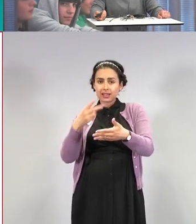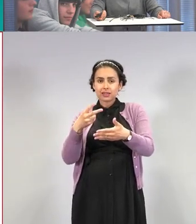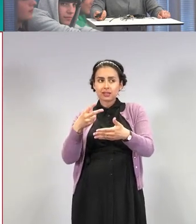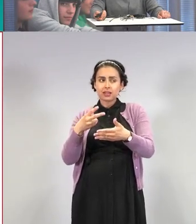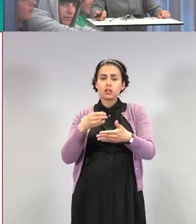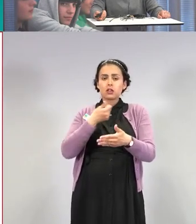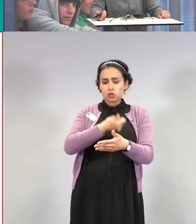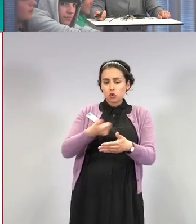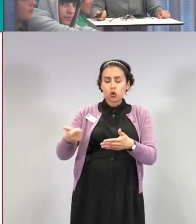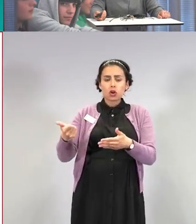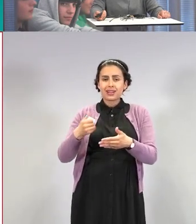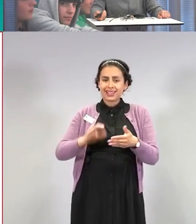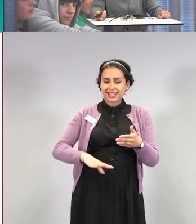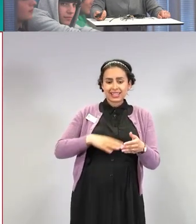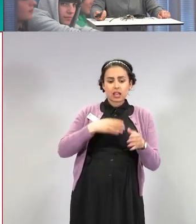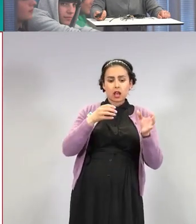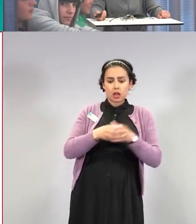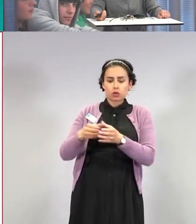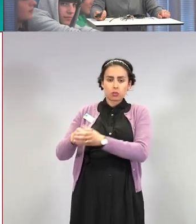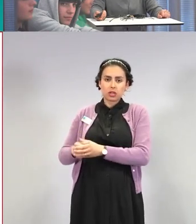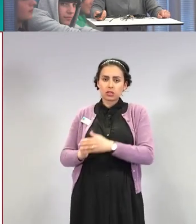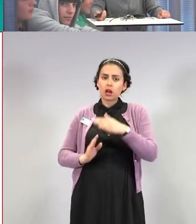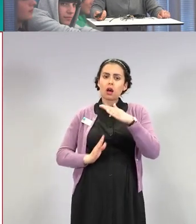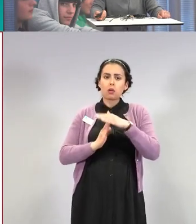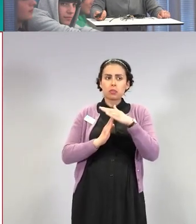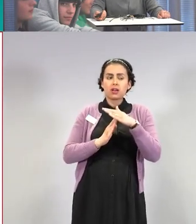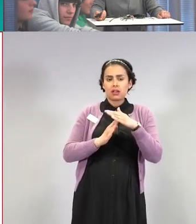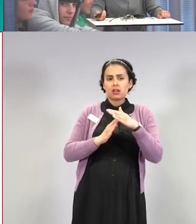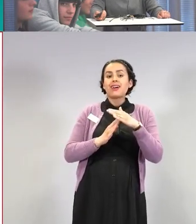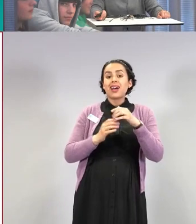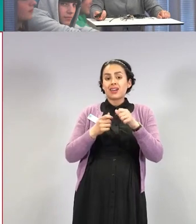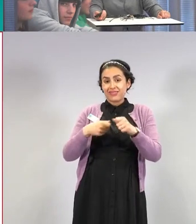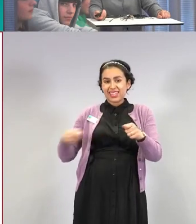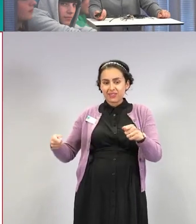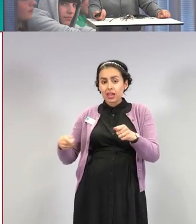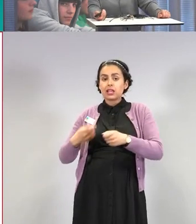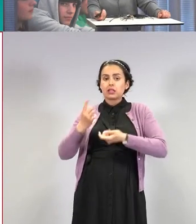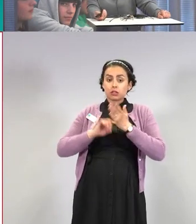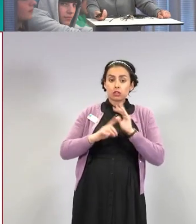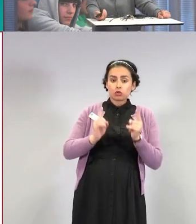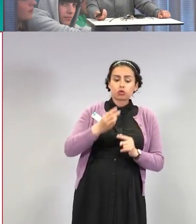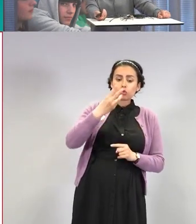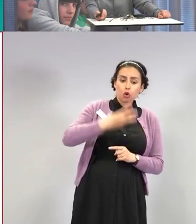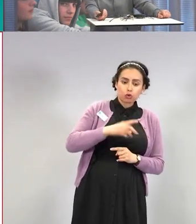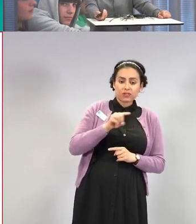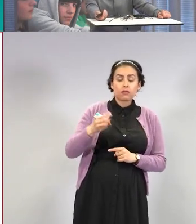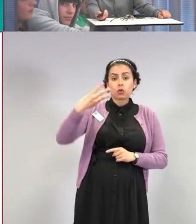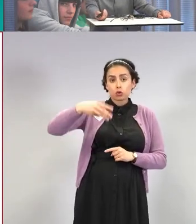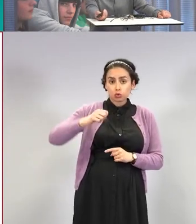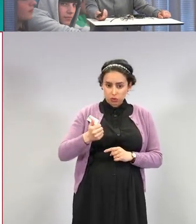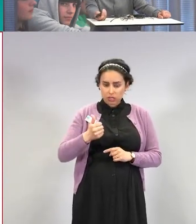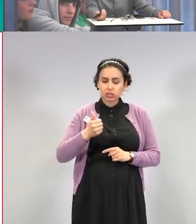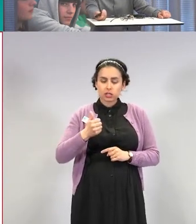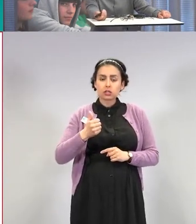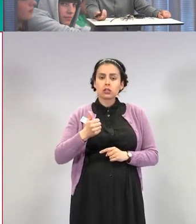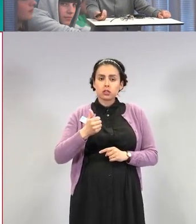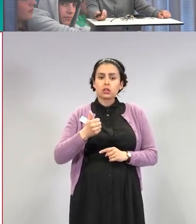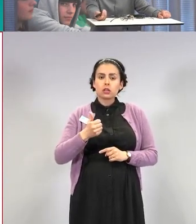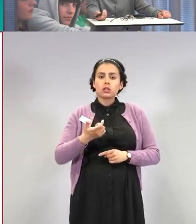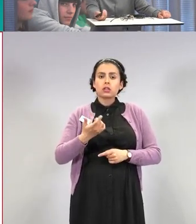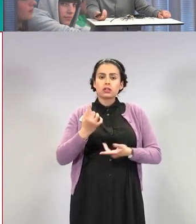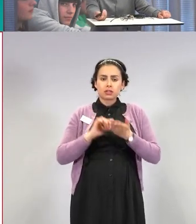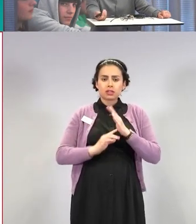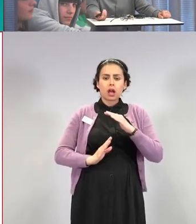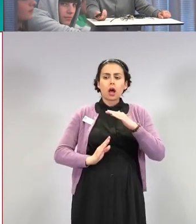se maksimiviive, mikä näistä tulee. Eli jos on 30-39-vuotias, niin tästä ikärajasta tulee maksimissaan noin